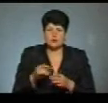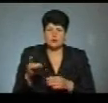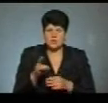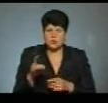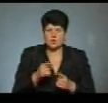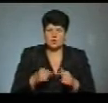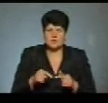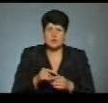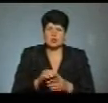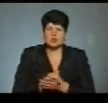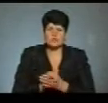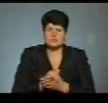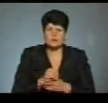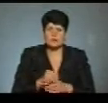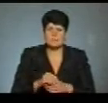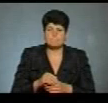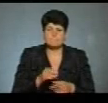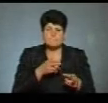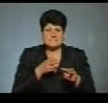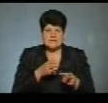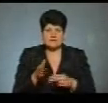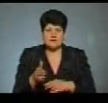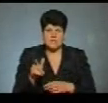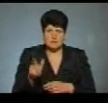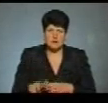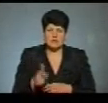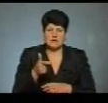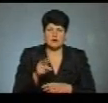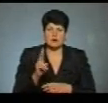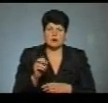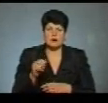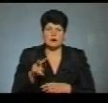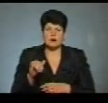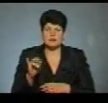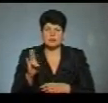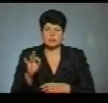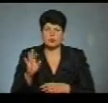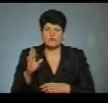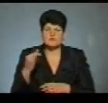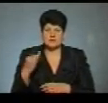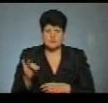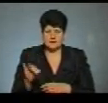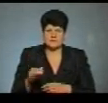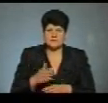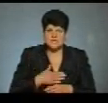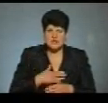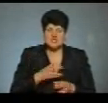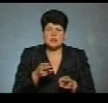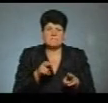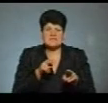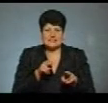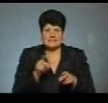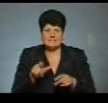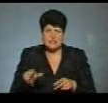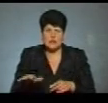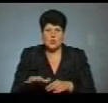організації «Товариства мисливців і рибалок» Григорій Каліновський. Користувальші – це наші мисливські угіддя, як зацікавлена сторона,